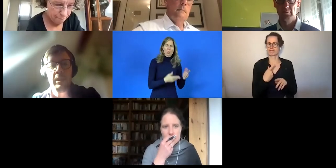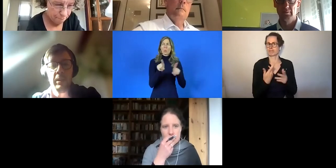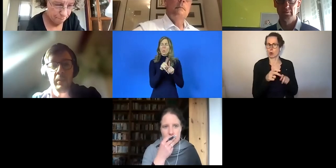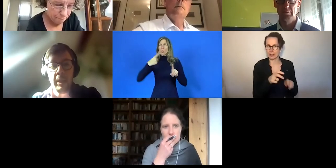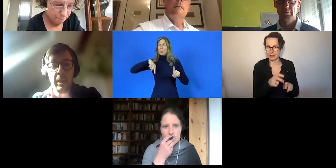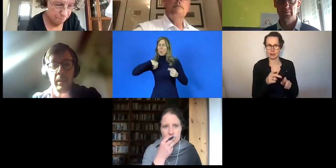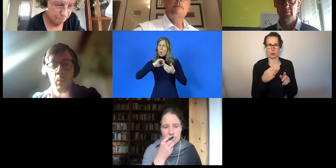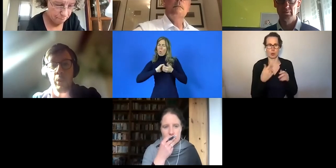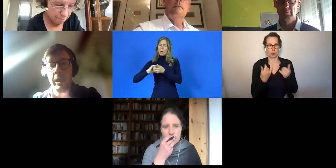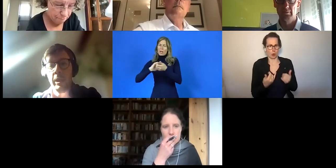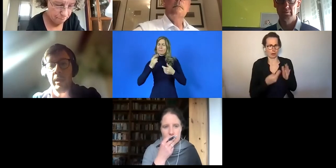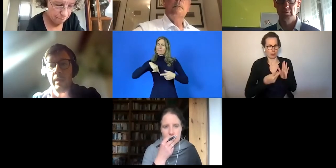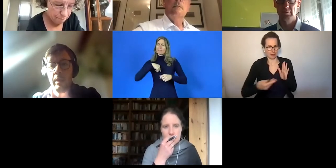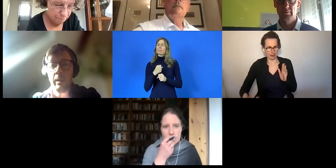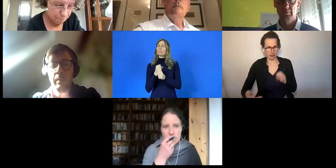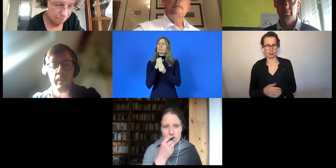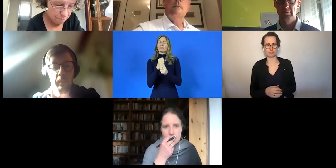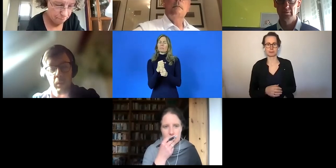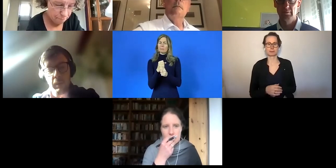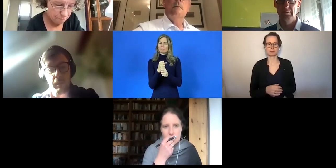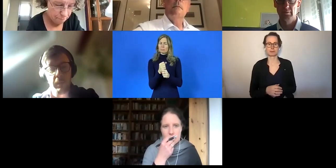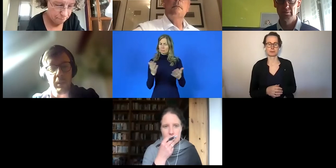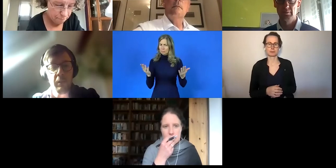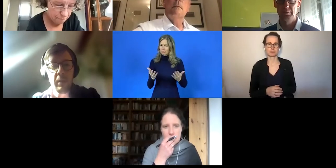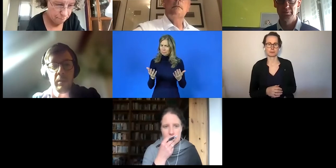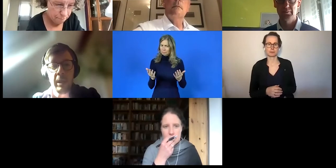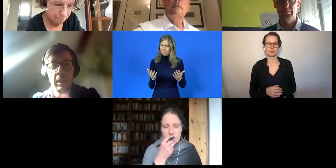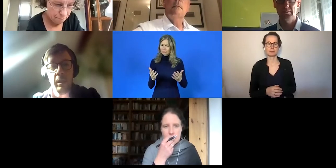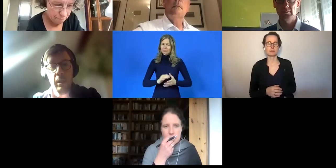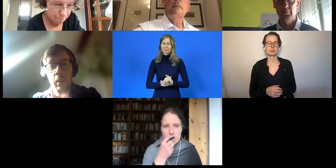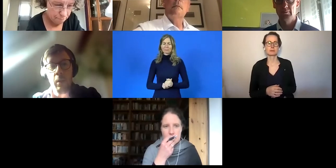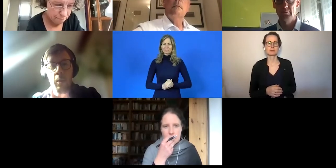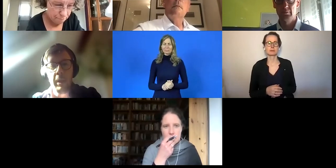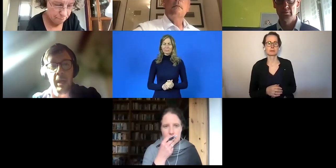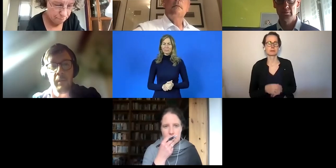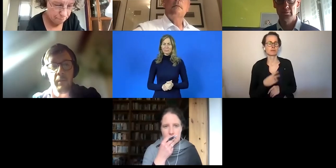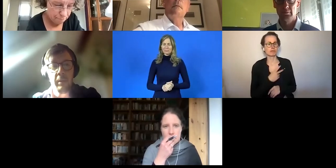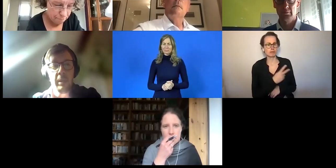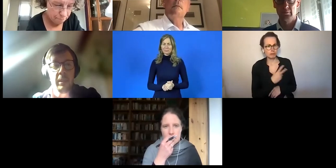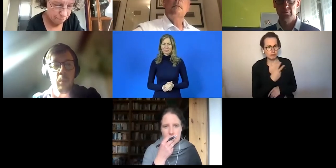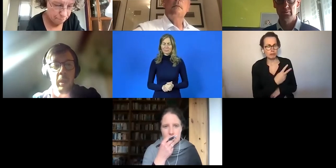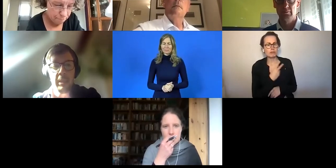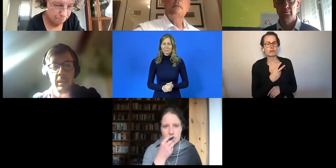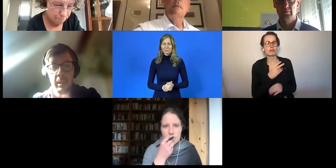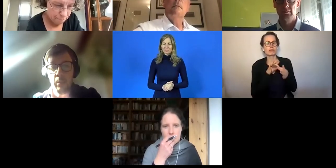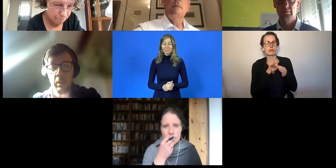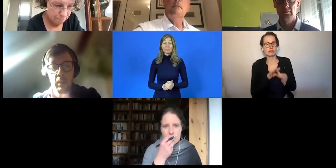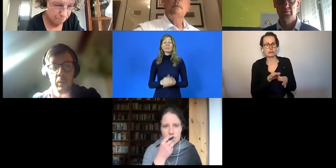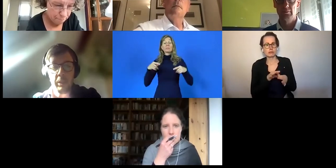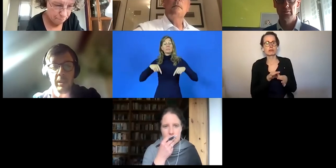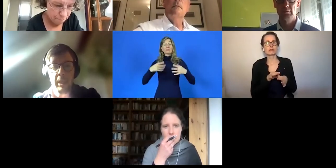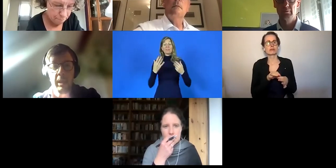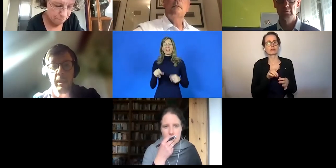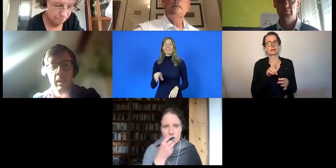uns und unsere Organisation vorstellen, die wir hier heute vertreten. Wir sprechen hier